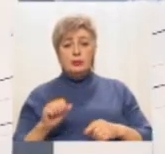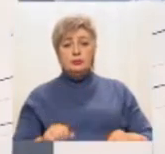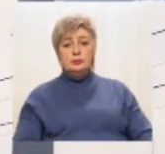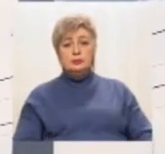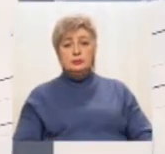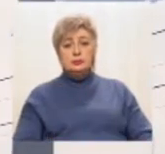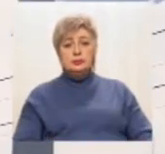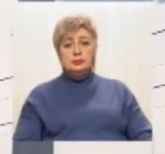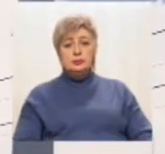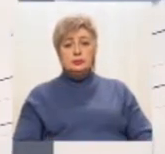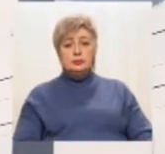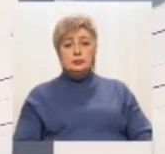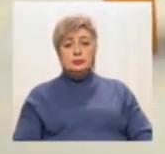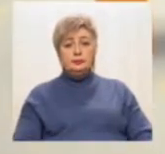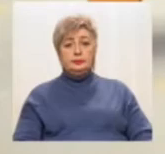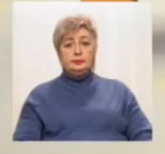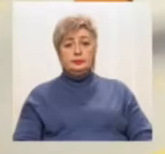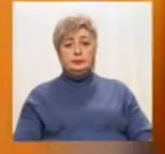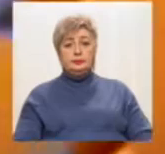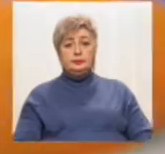Павло Черненко. Новини 51-го.